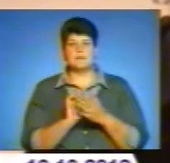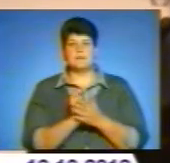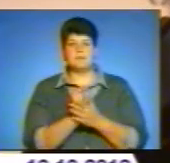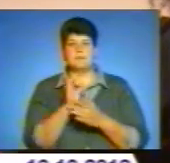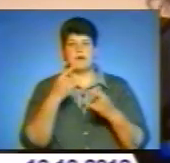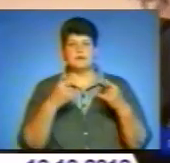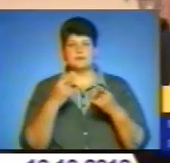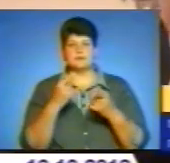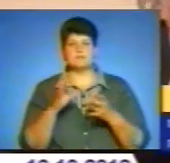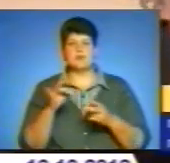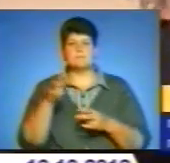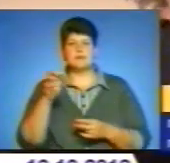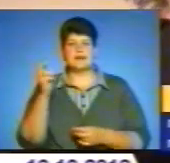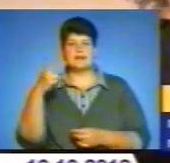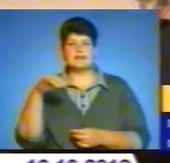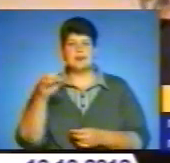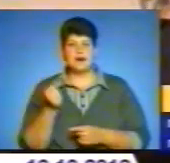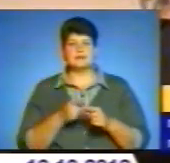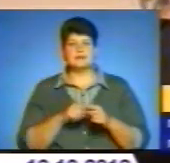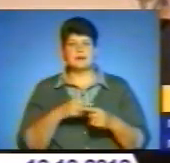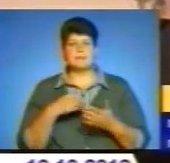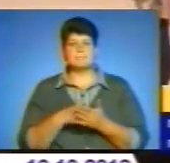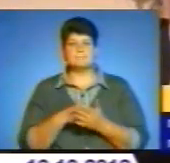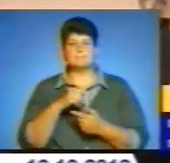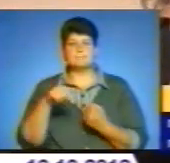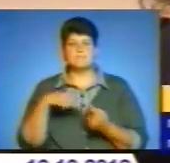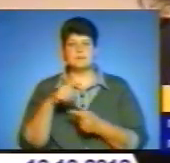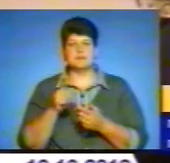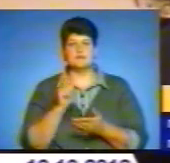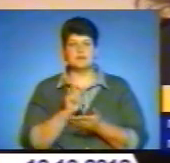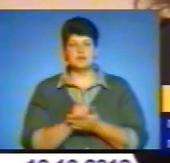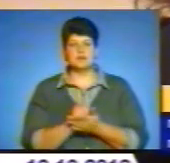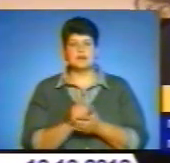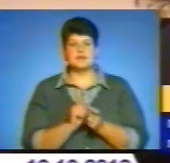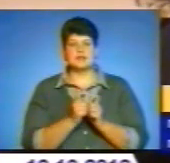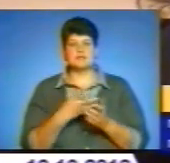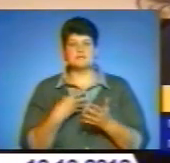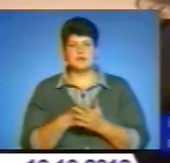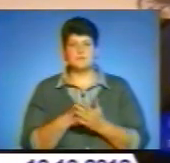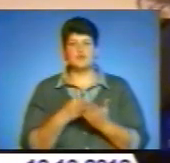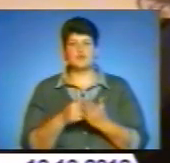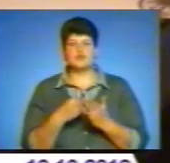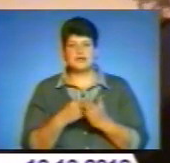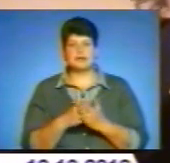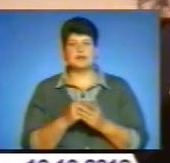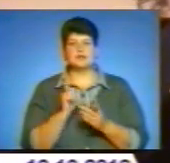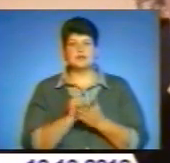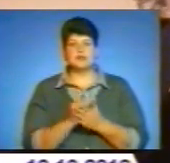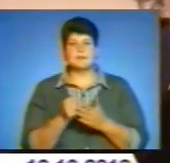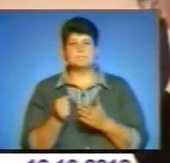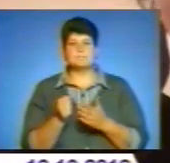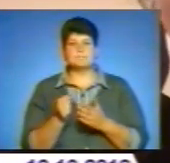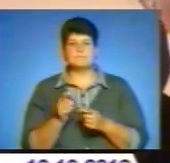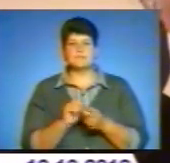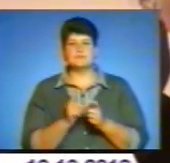засобами масової інформації. Медіа має вважатися. Медіа – це бізнес. Ми маємо боротися за свої бюджети, за